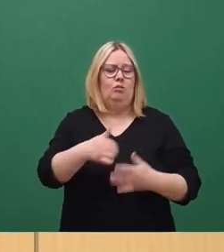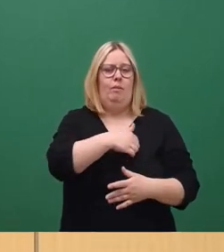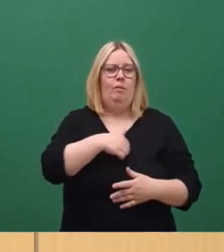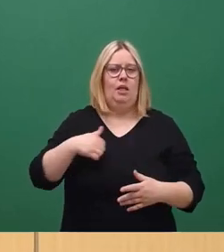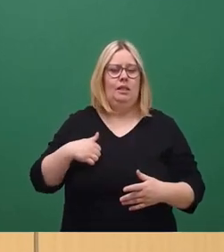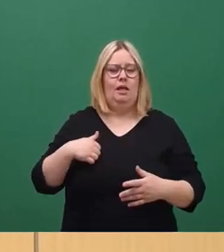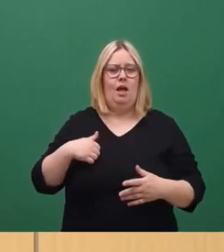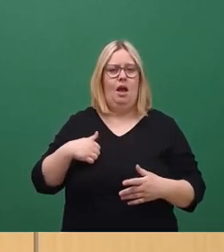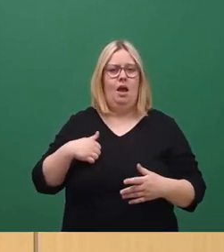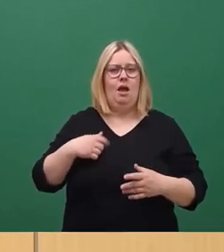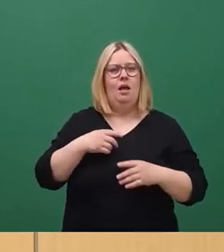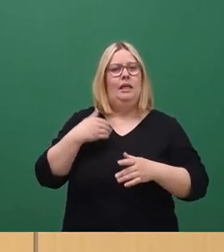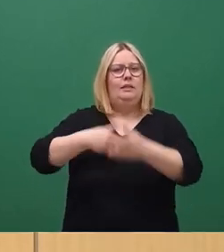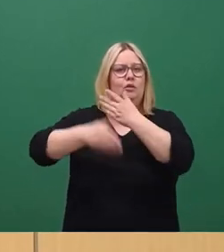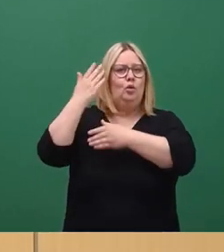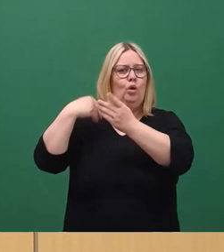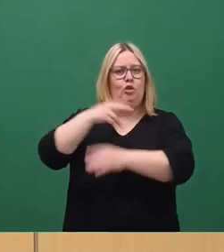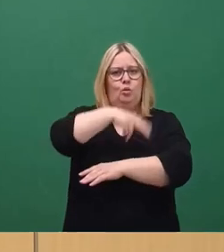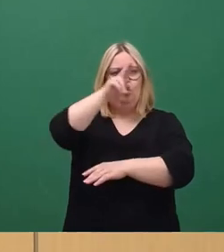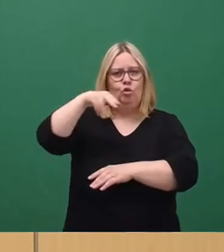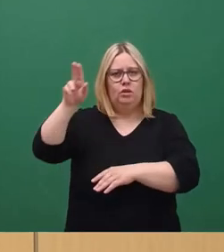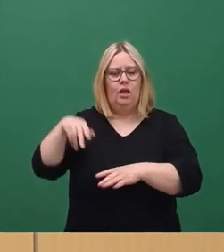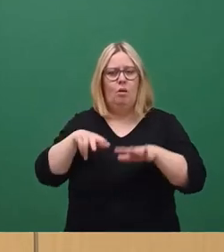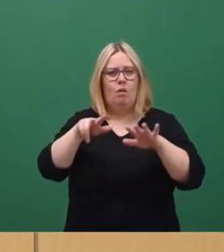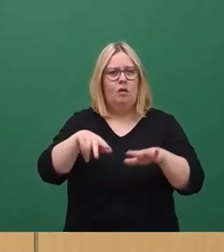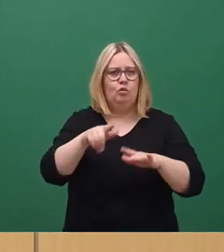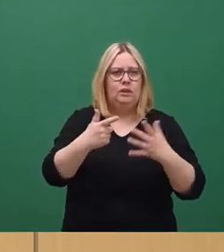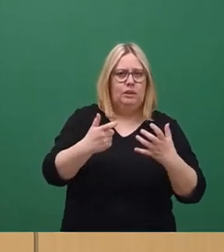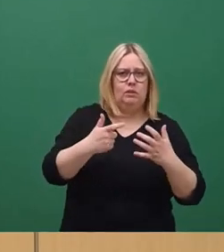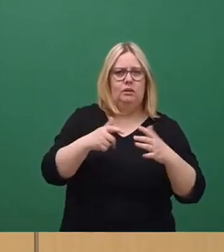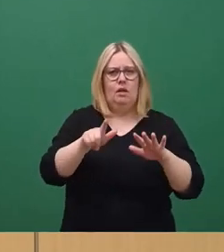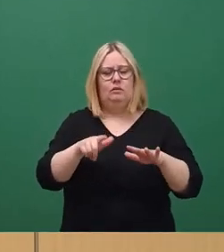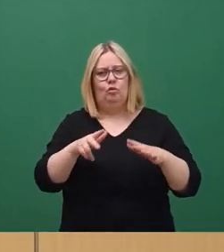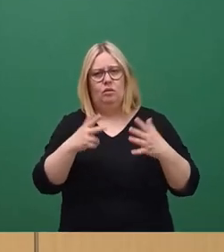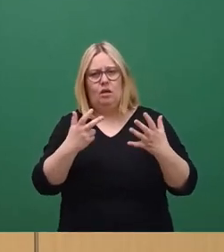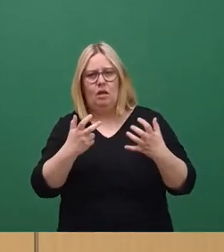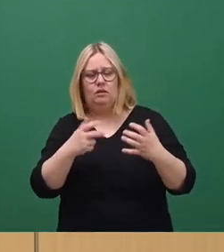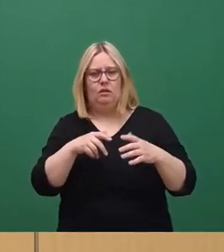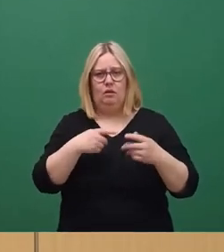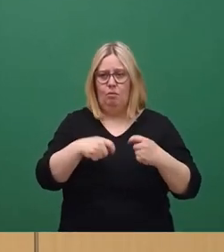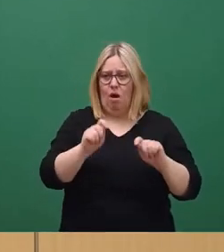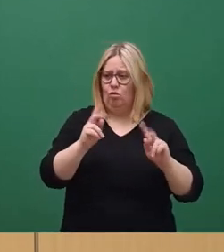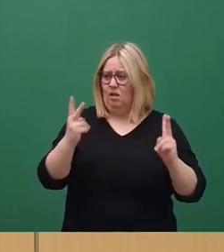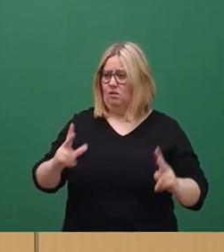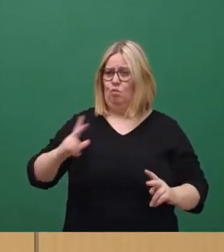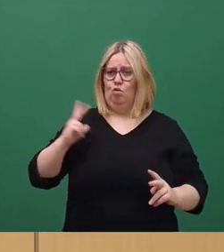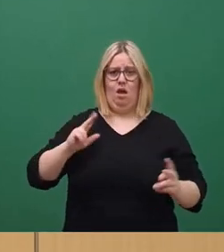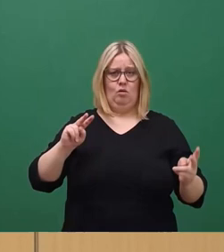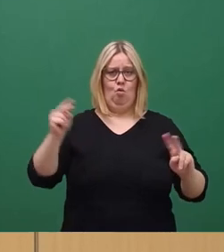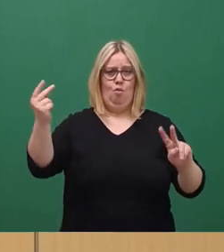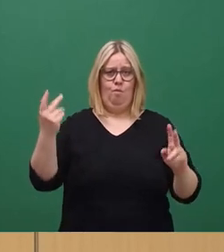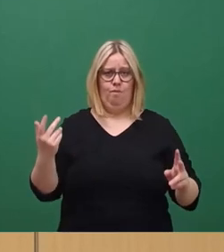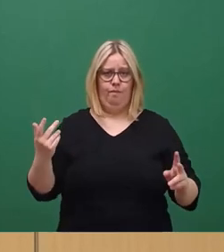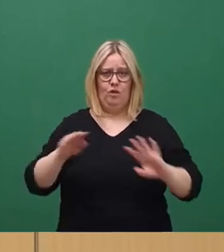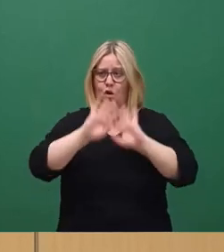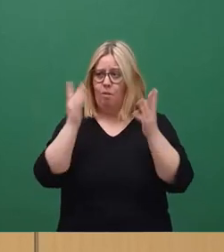an. Ein Gebäude in den 1870ern, 1880ern gebaut. Ist modern interpretiert worden, vollkommen